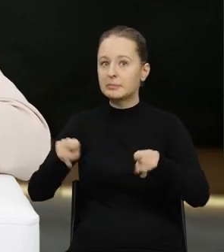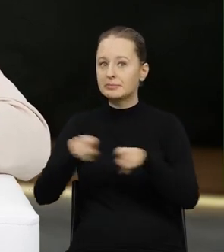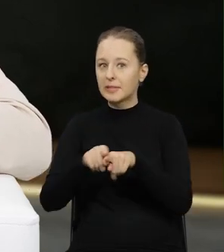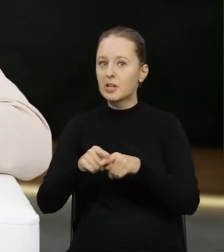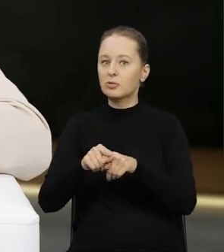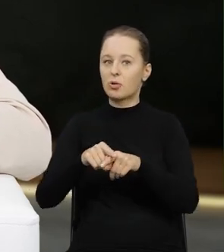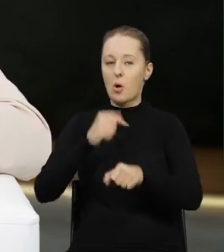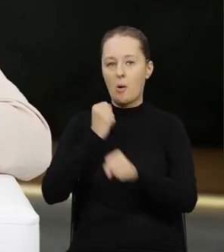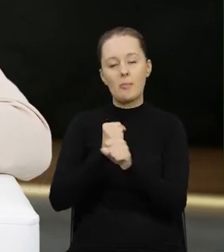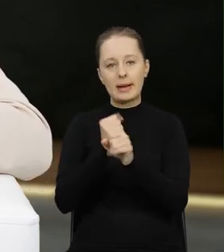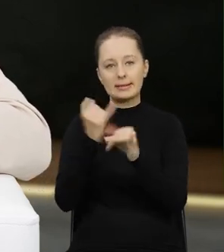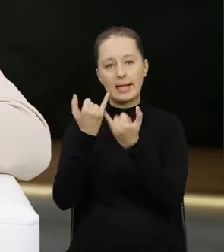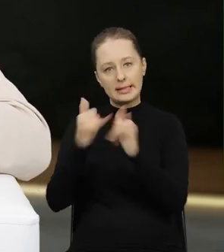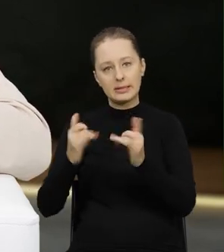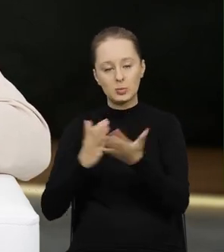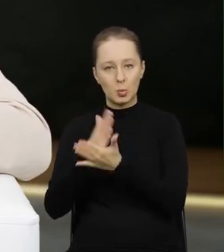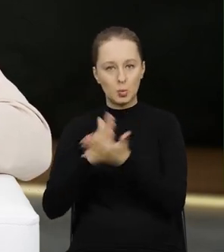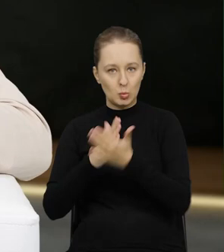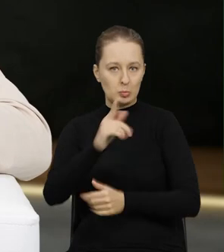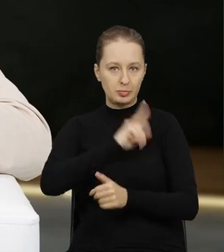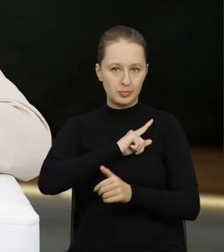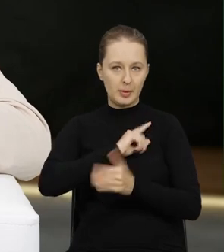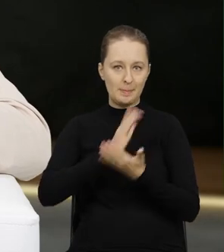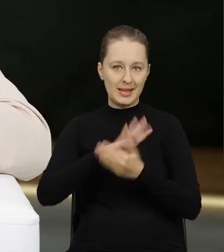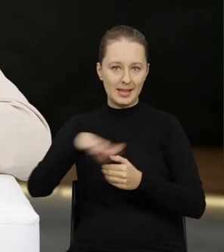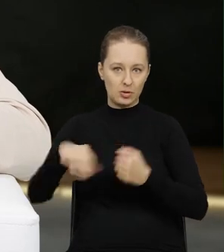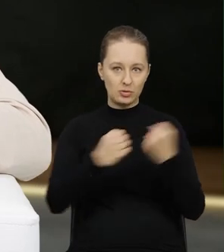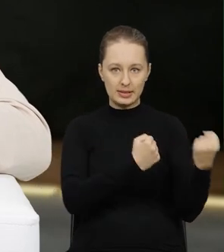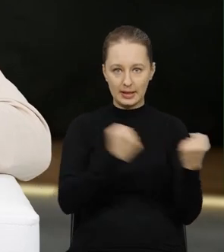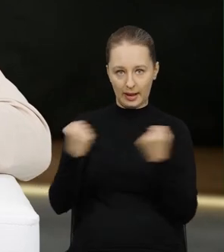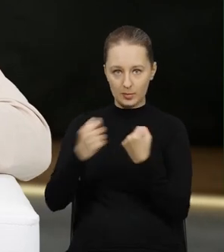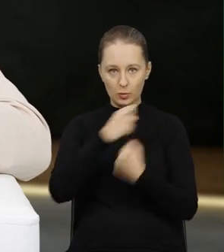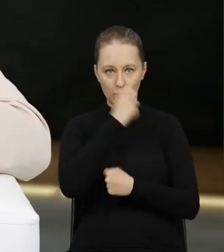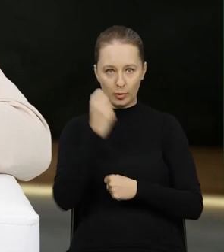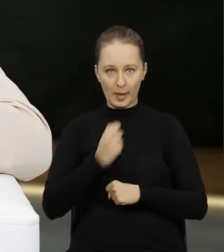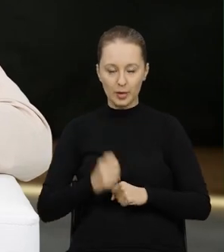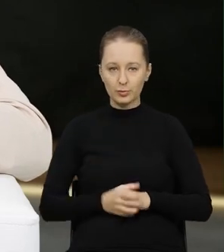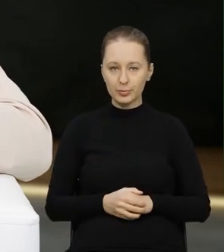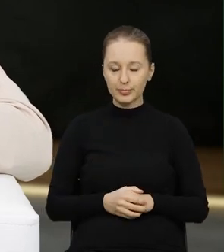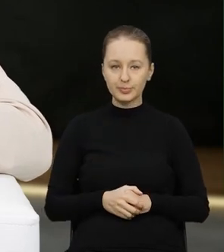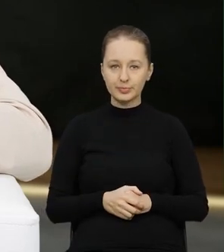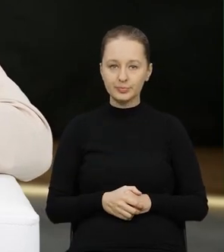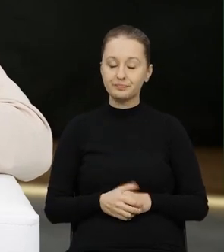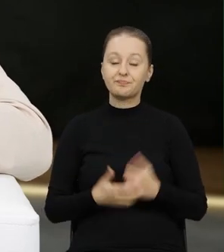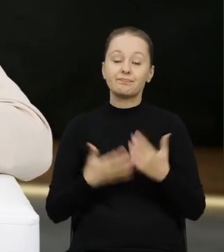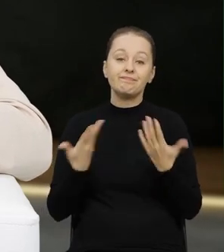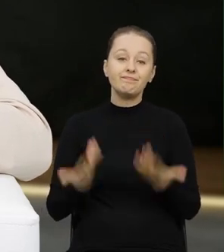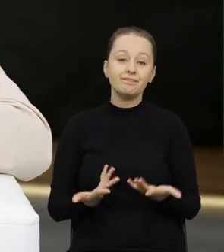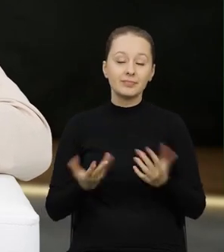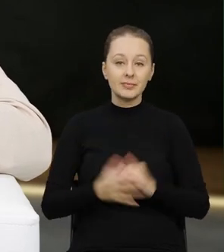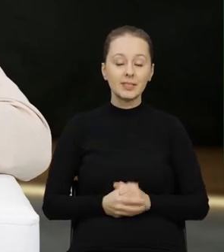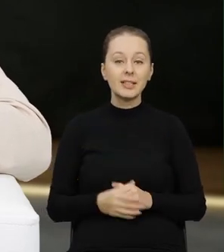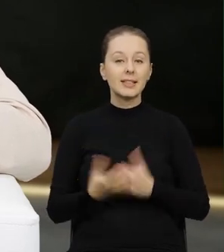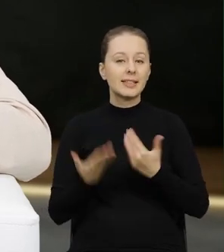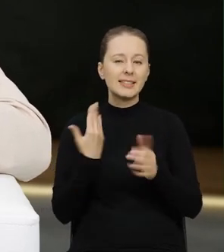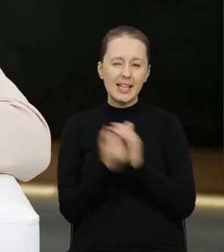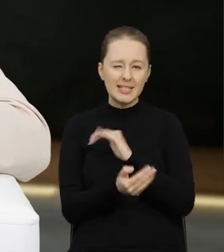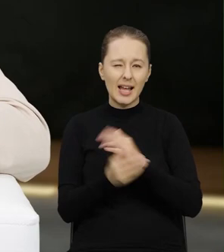udział też innych służb właśnie w tym nadzorze nad międzynarodowym przemieszczaniem odpadów. No i cóż, no